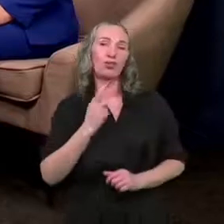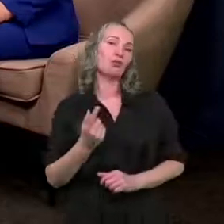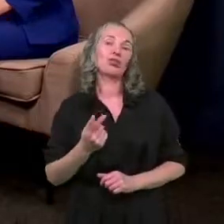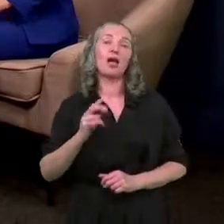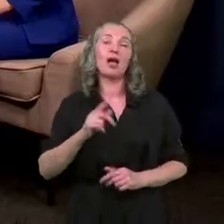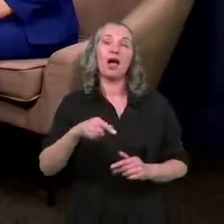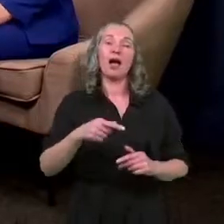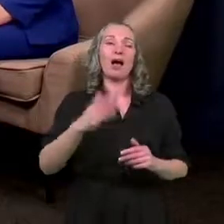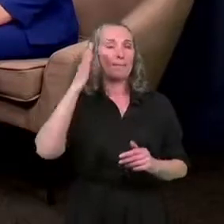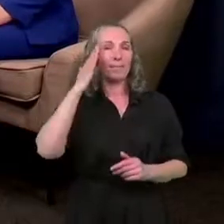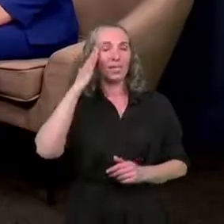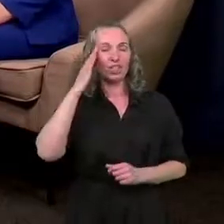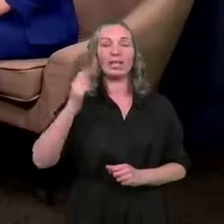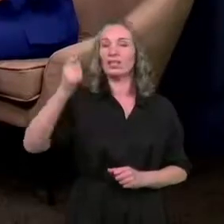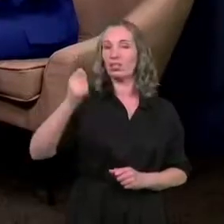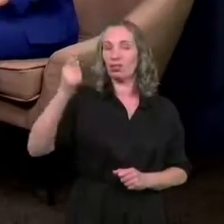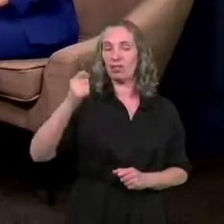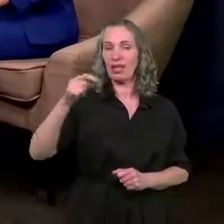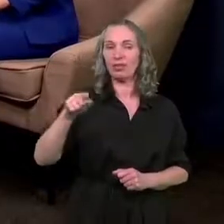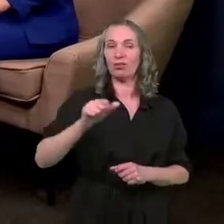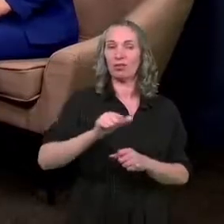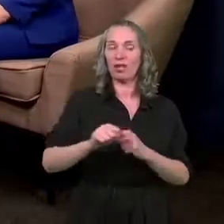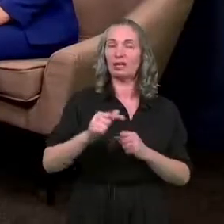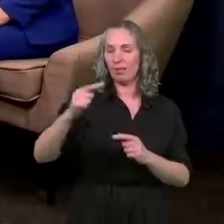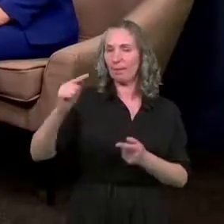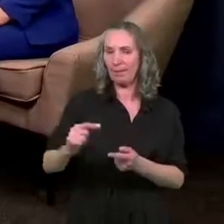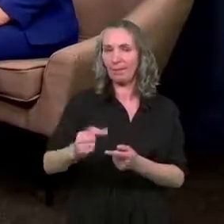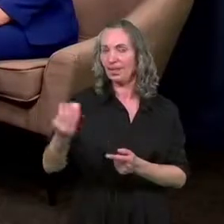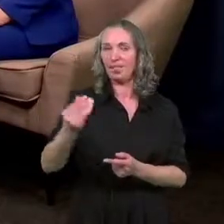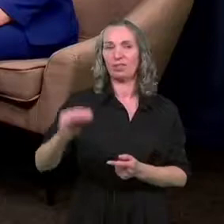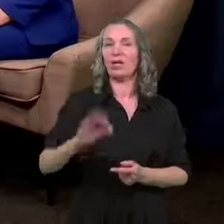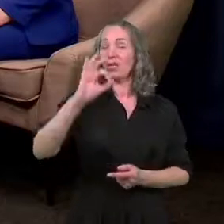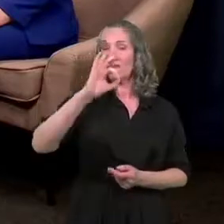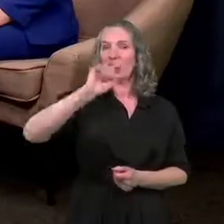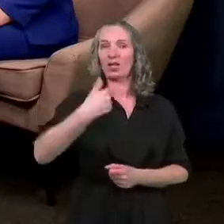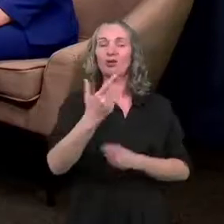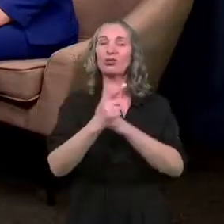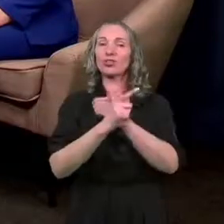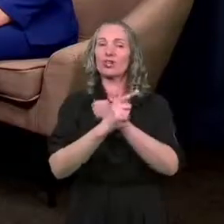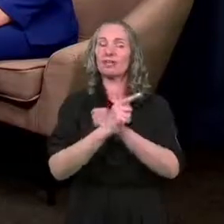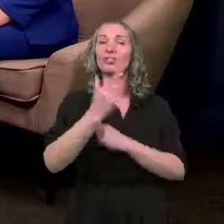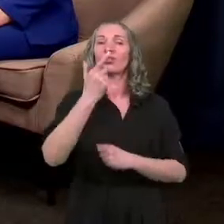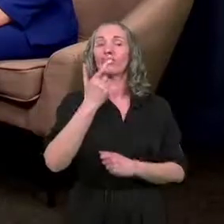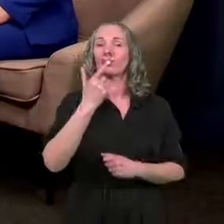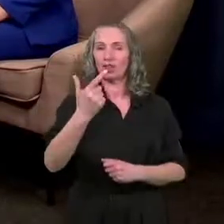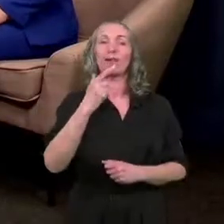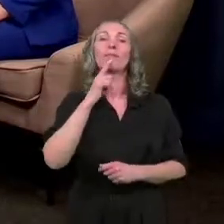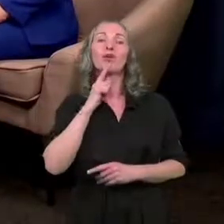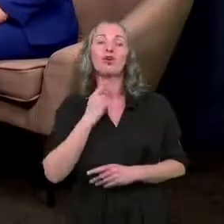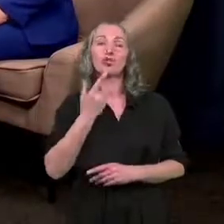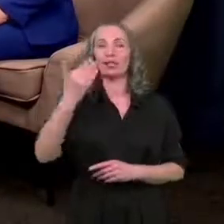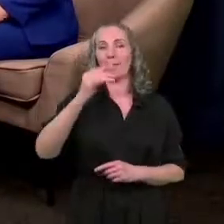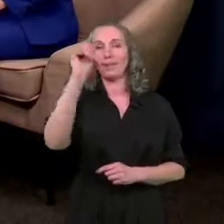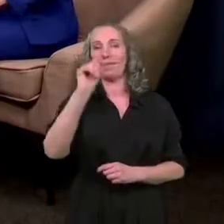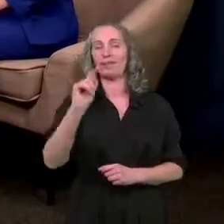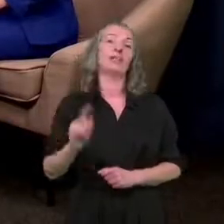a w przypadku mieszkań socjalnych to jest o wiele mniej. Jest 0,77 groszy za metr